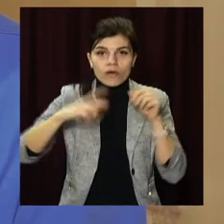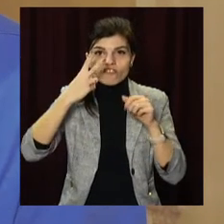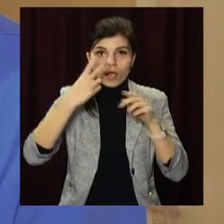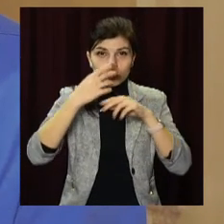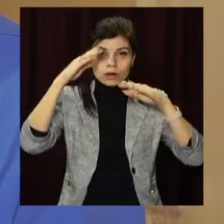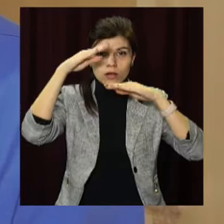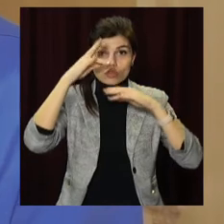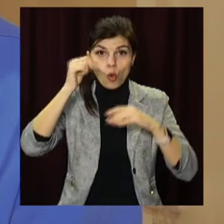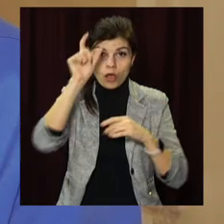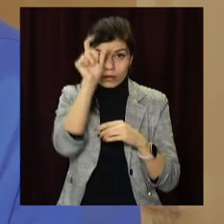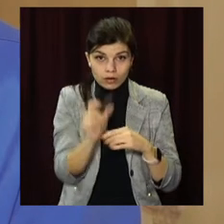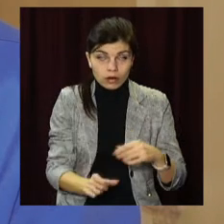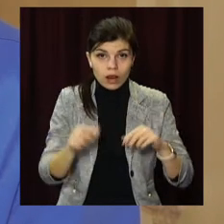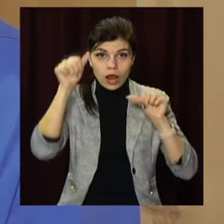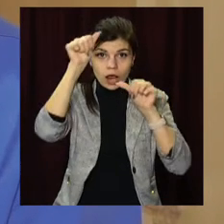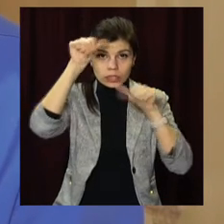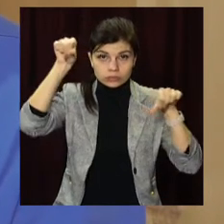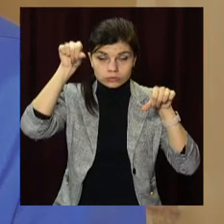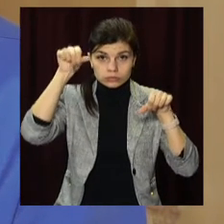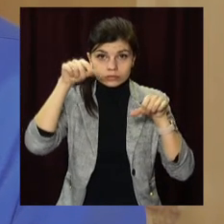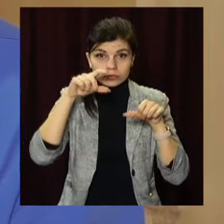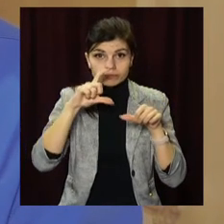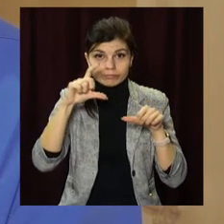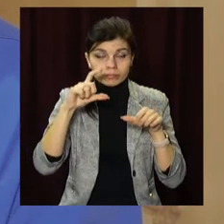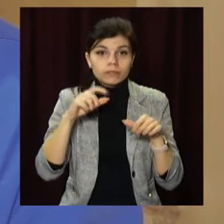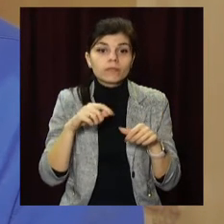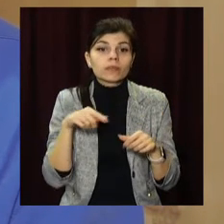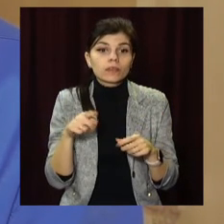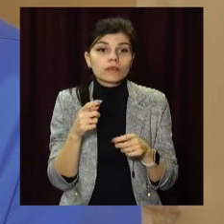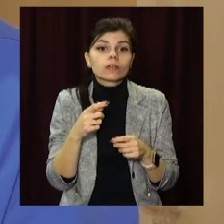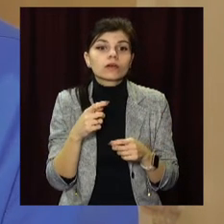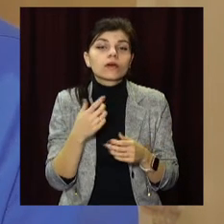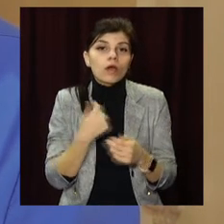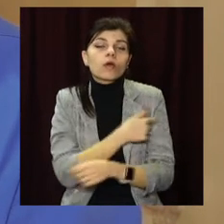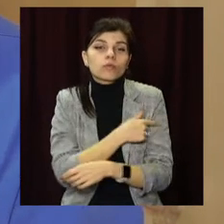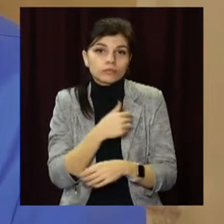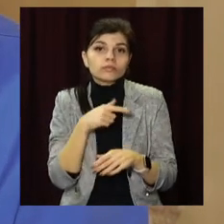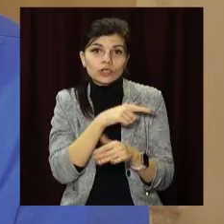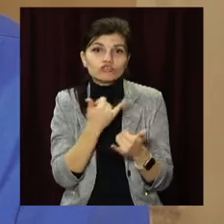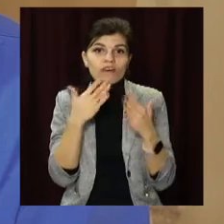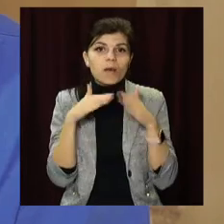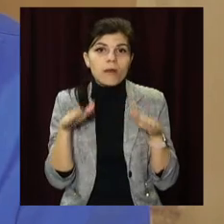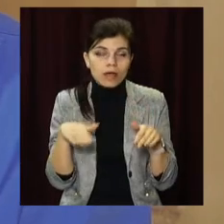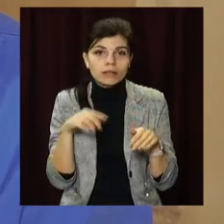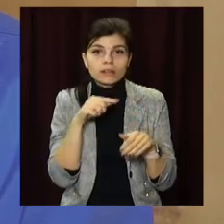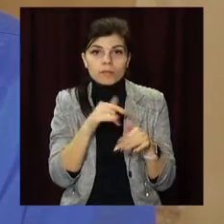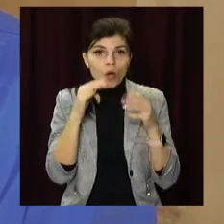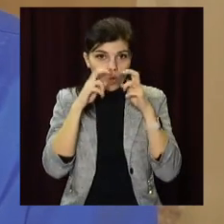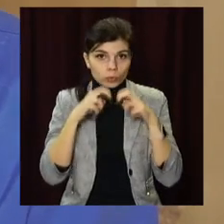вытяження, она отправлена в палату. І зараз обследується для предстоящого лечення.